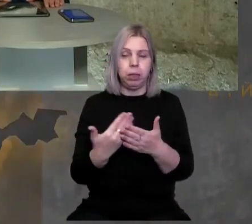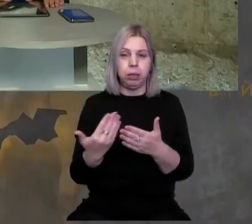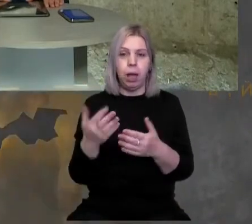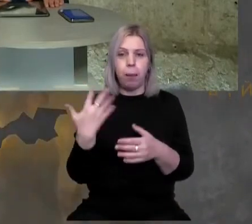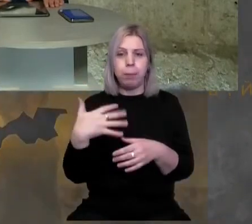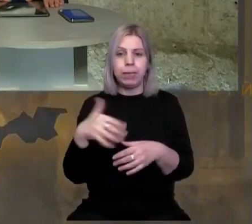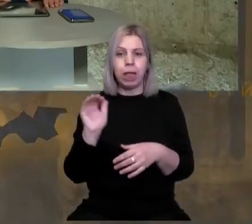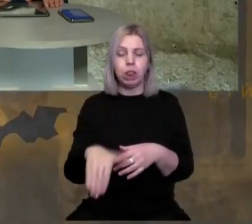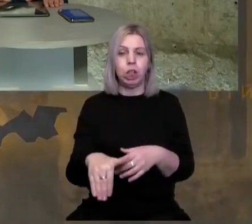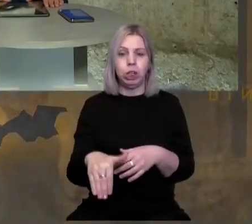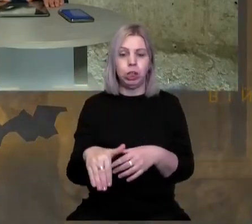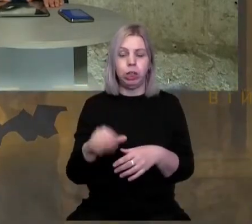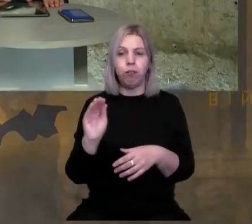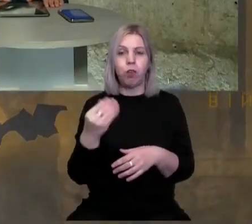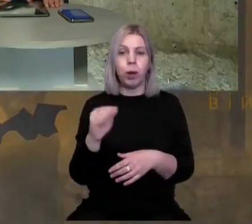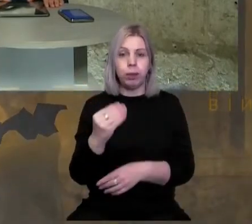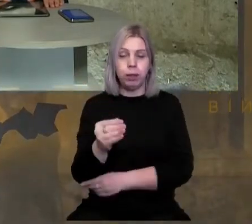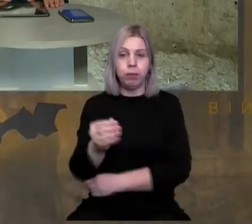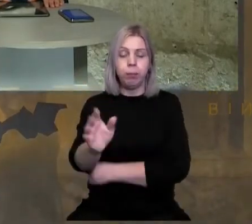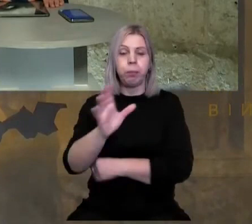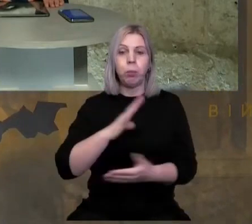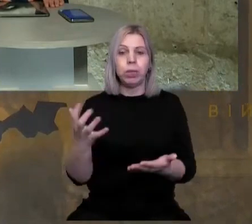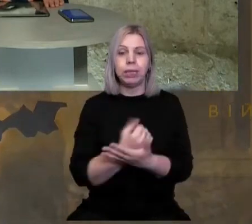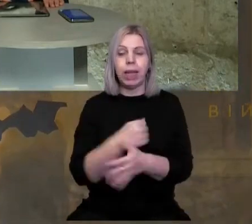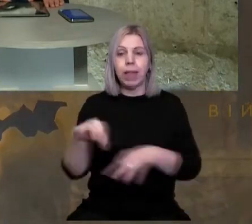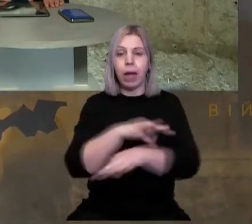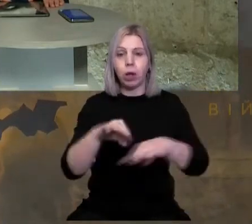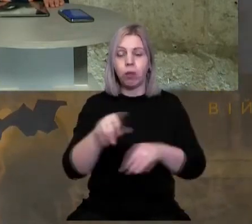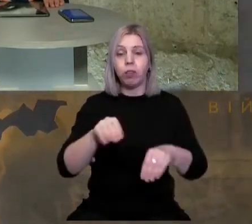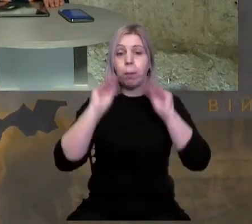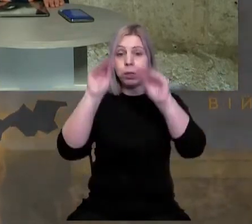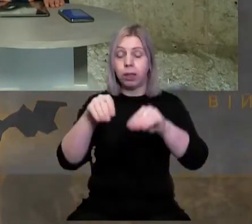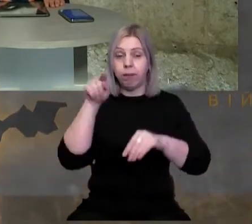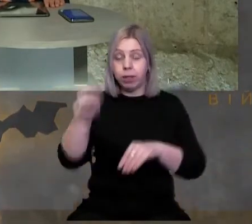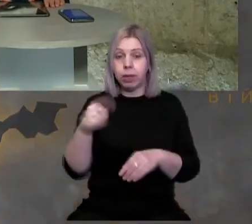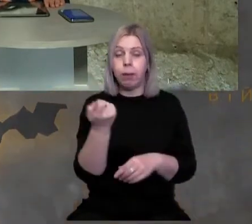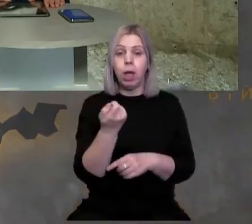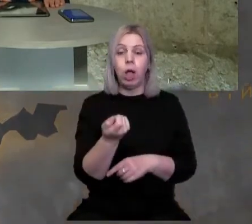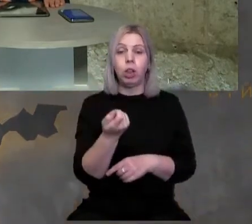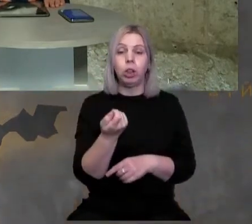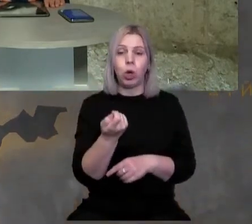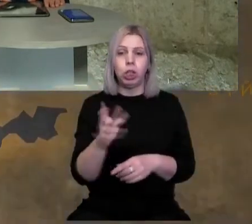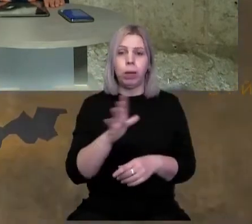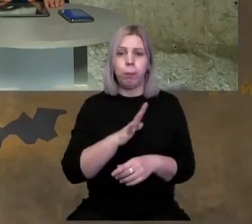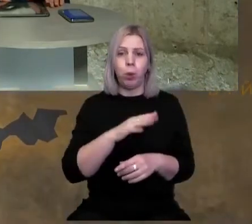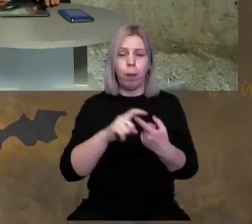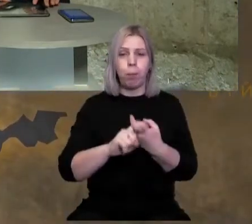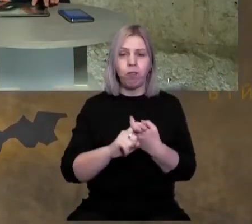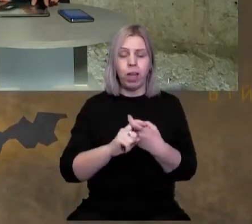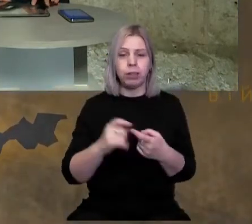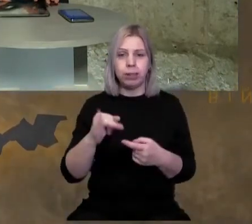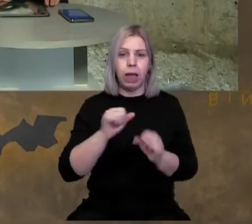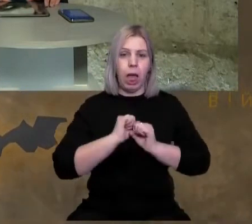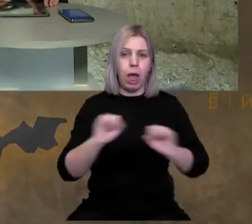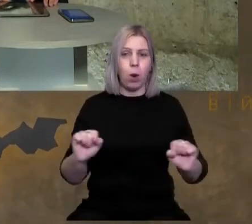50 тисяч форентів. Був знайдений архітектор, вони поставили. Там трошки була стела, пов'язана із